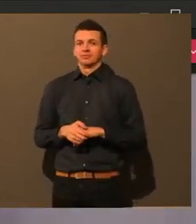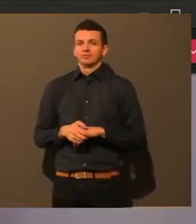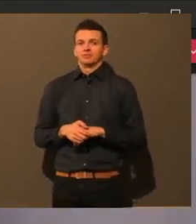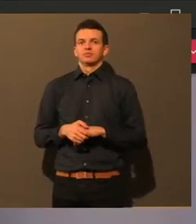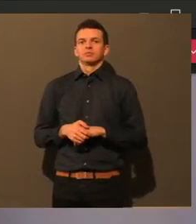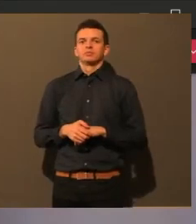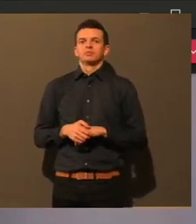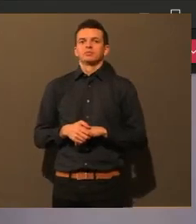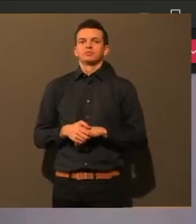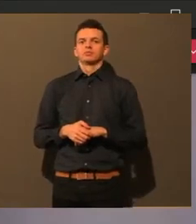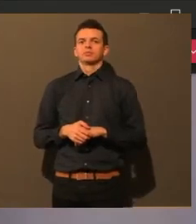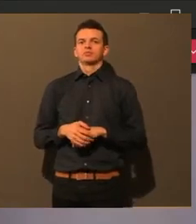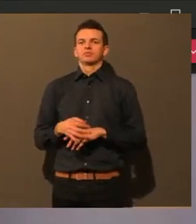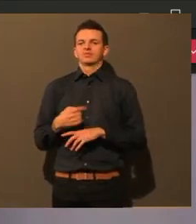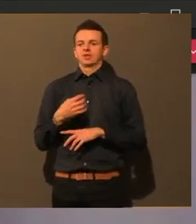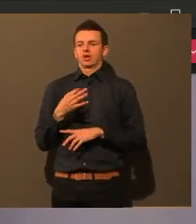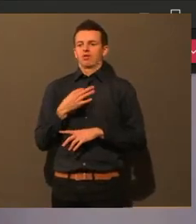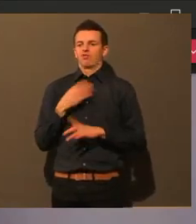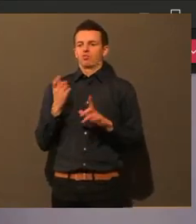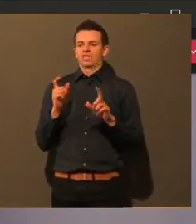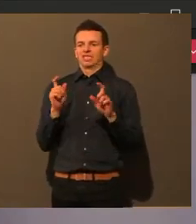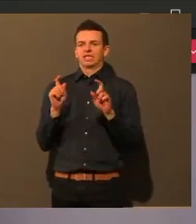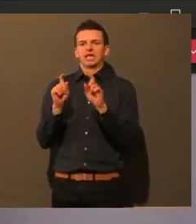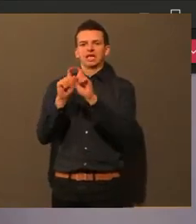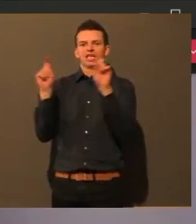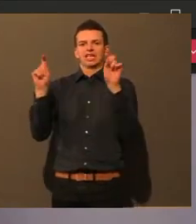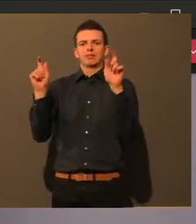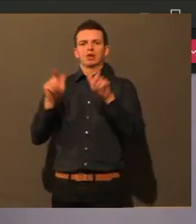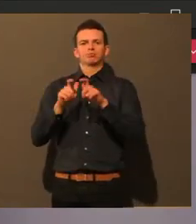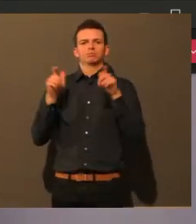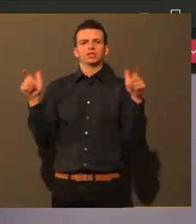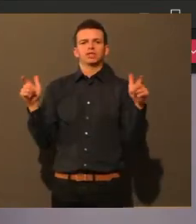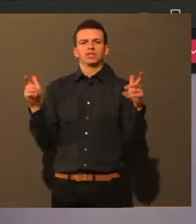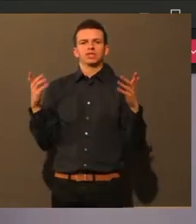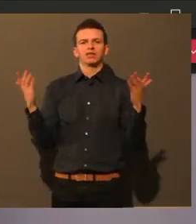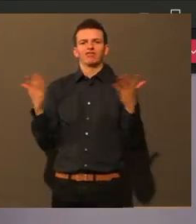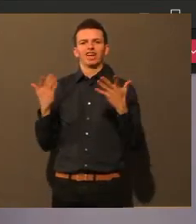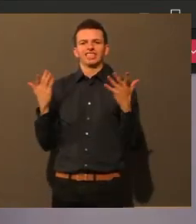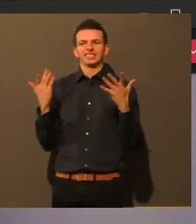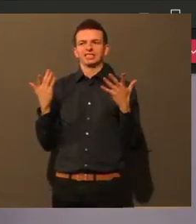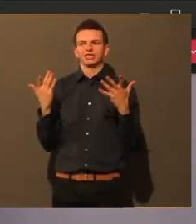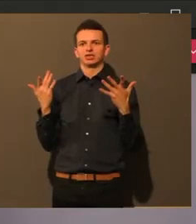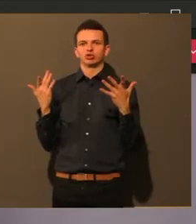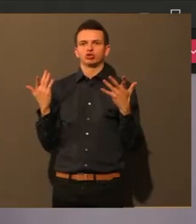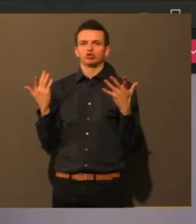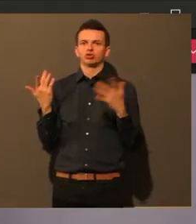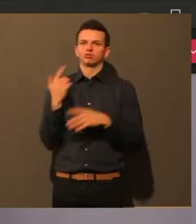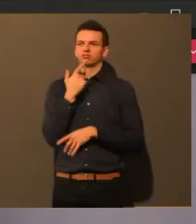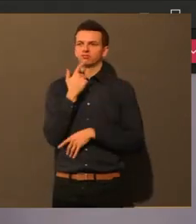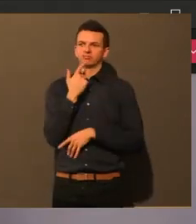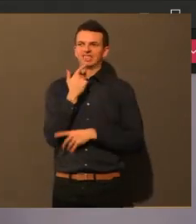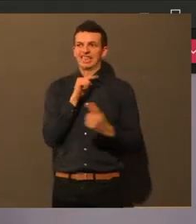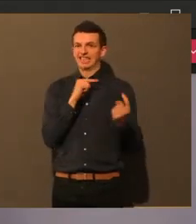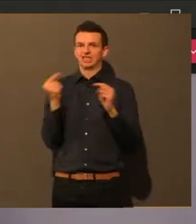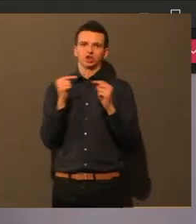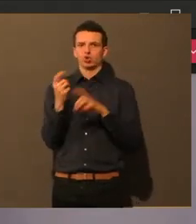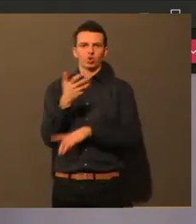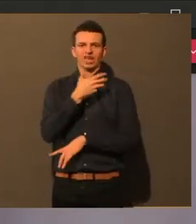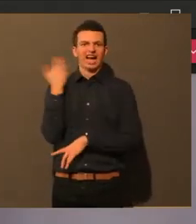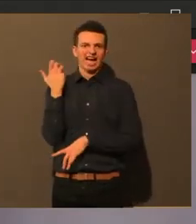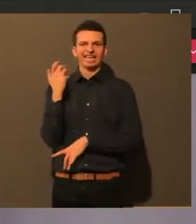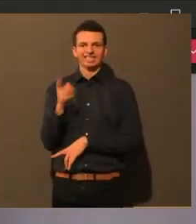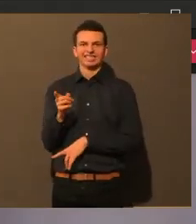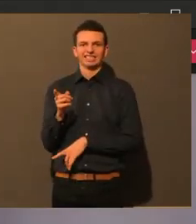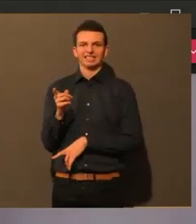und ich weiß, das ist immer wieder ein ganz heikles Diskussionsthema. Es geht mir um das Thema Maskenpflicht und ich bin da jetzt gerne in Augsburg die